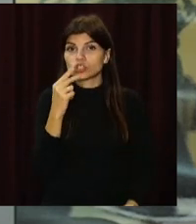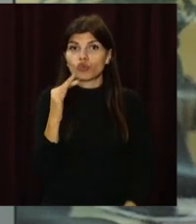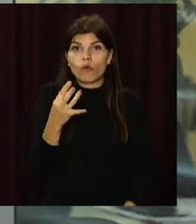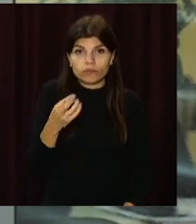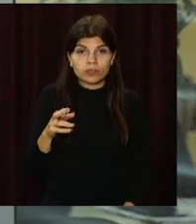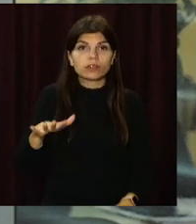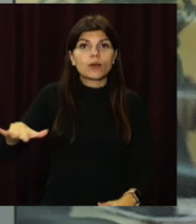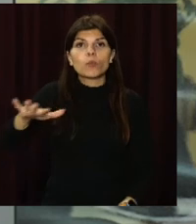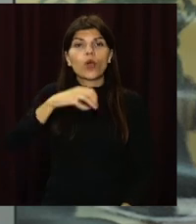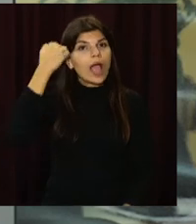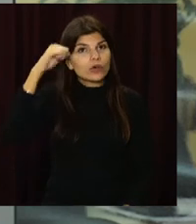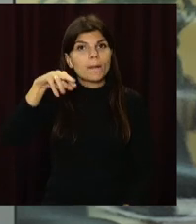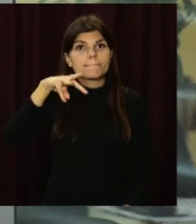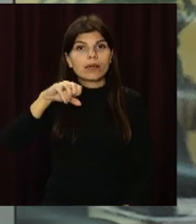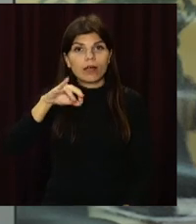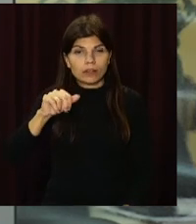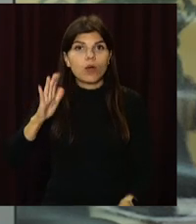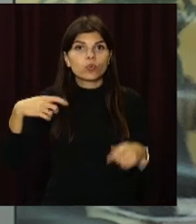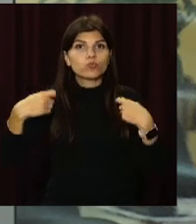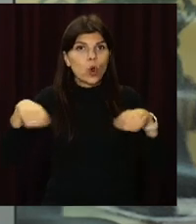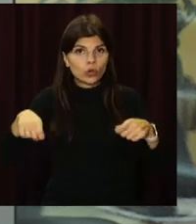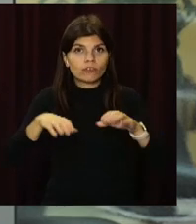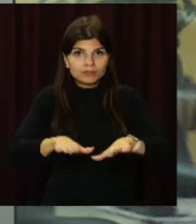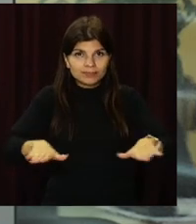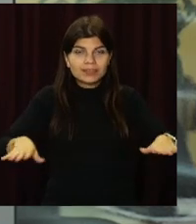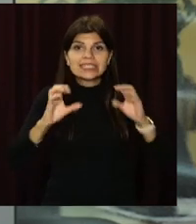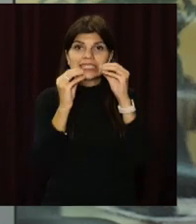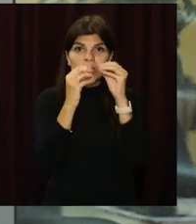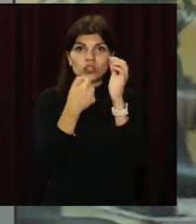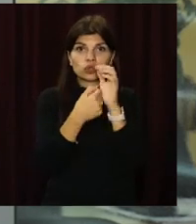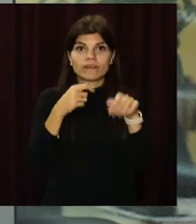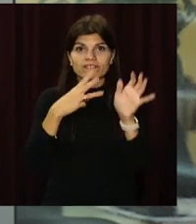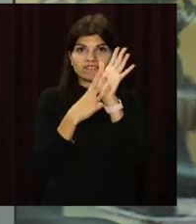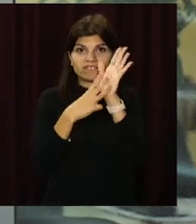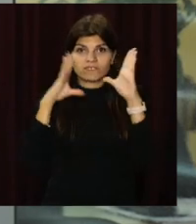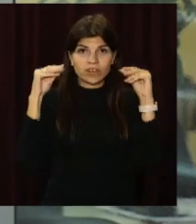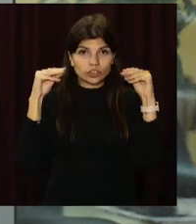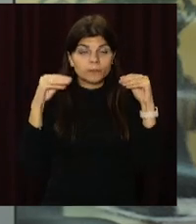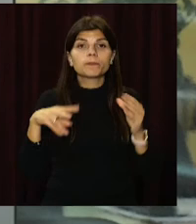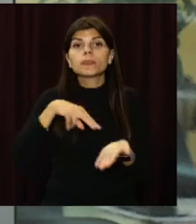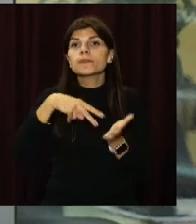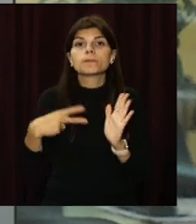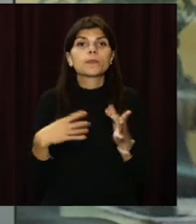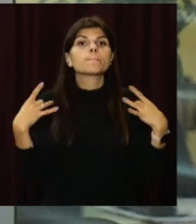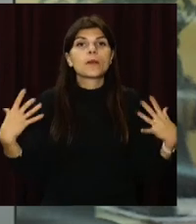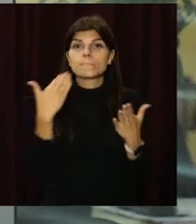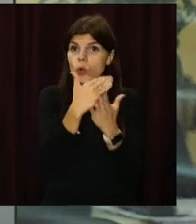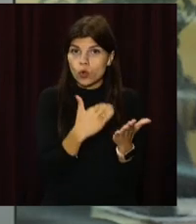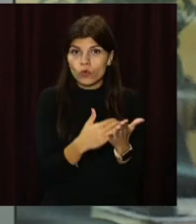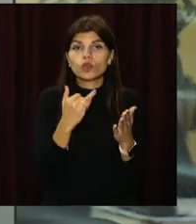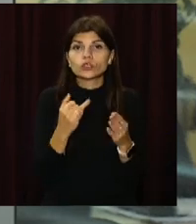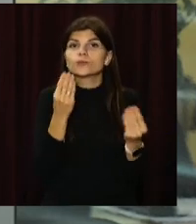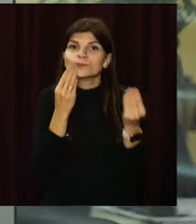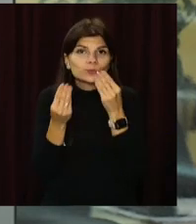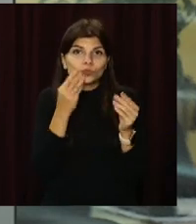жовтня на площі Героїв Майдану працюватиме сувенірний ярмарок з 10 до 20. Заплановані святкова програма